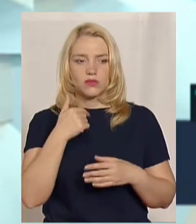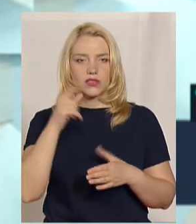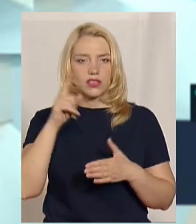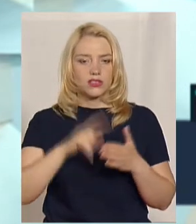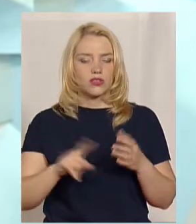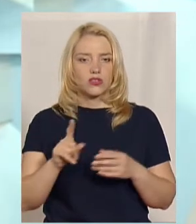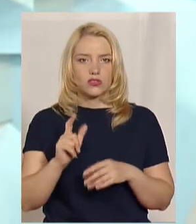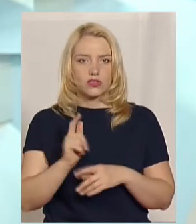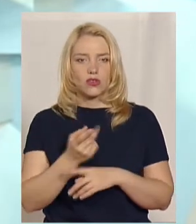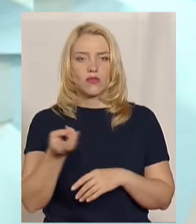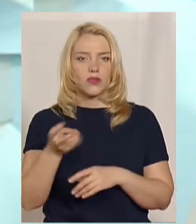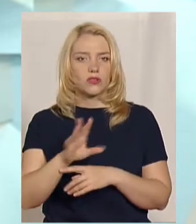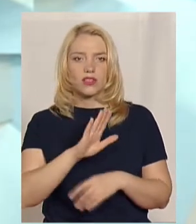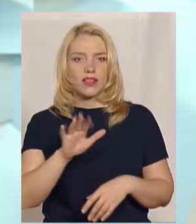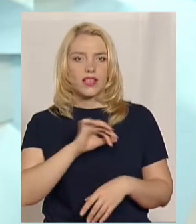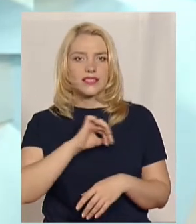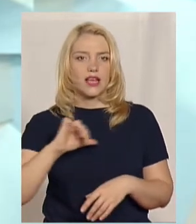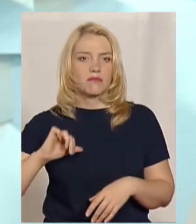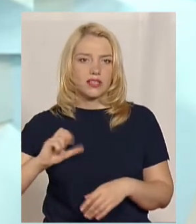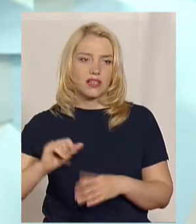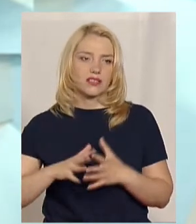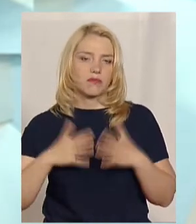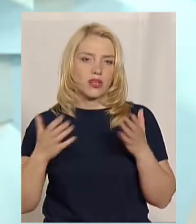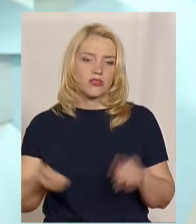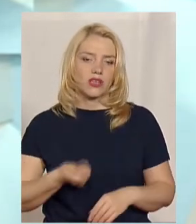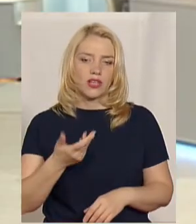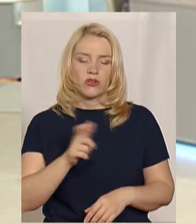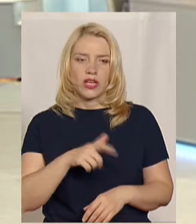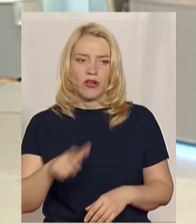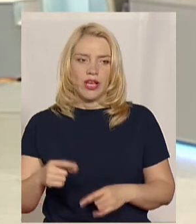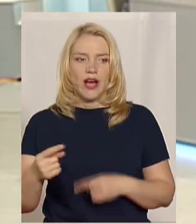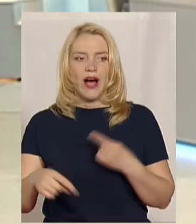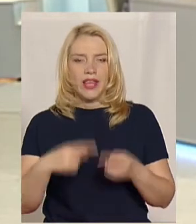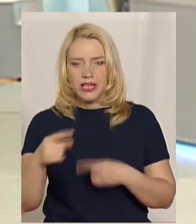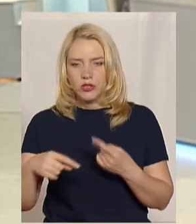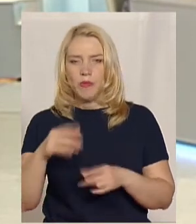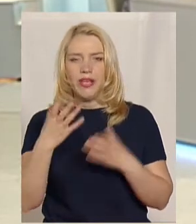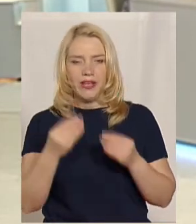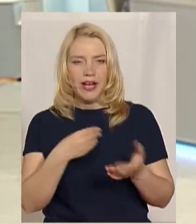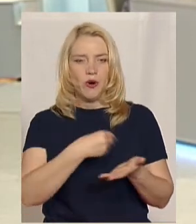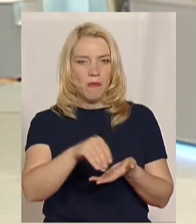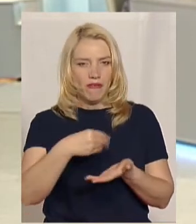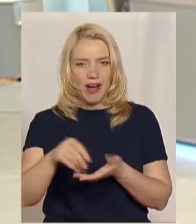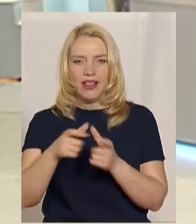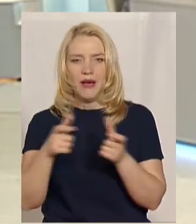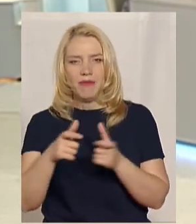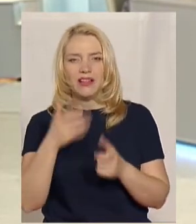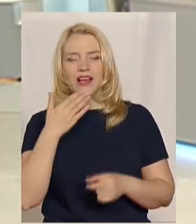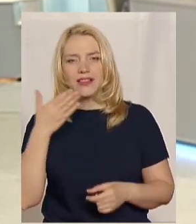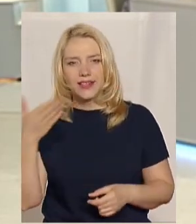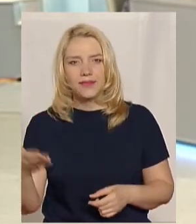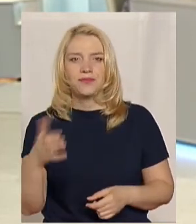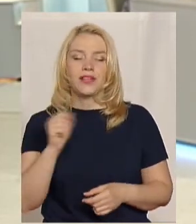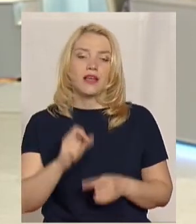вони прийдуть знову і не самі, з більшої кількісті людей. А на наступні дні вже купували квитки? На наступні дні